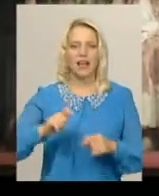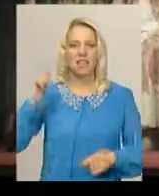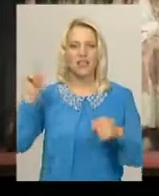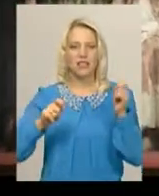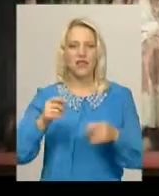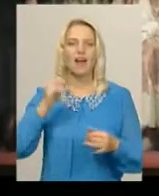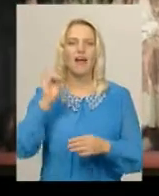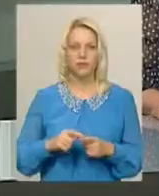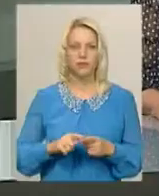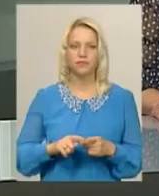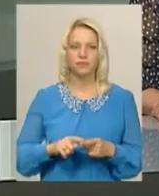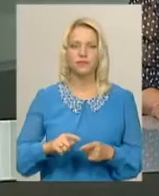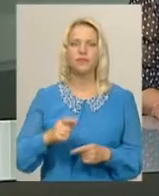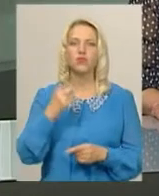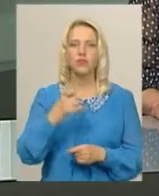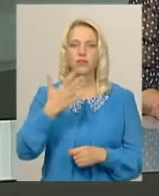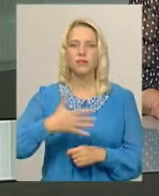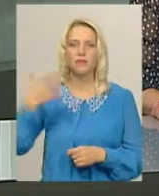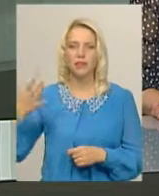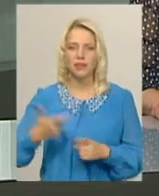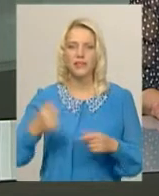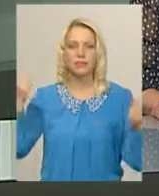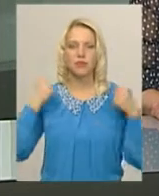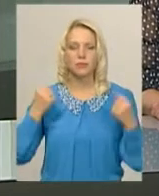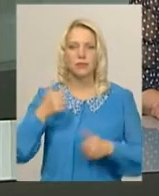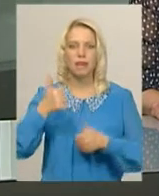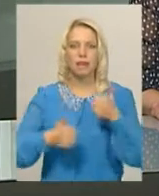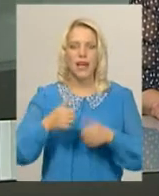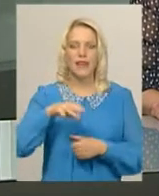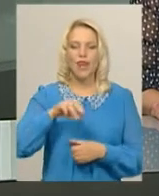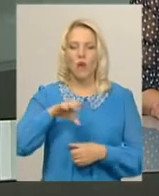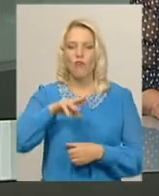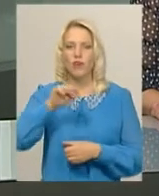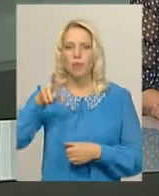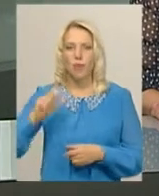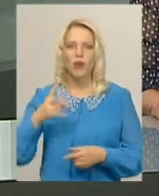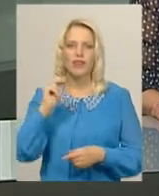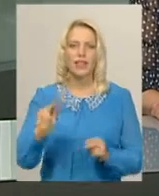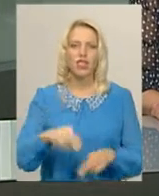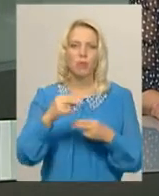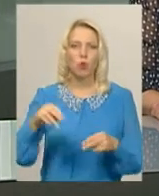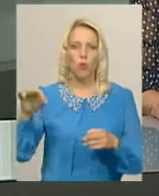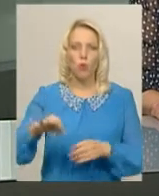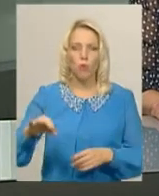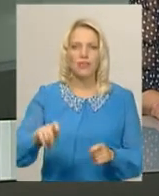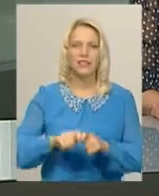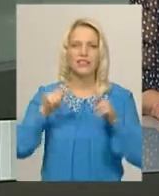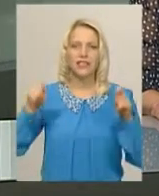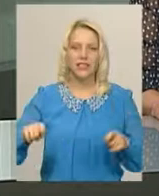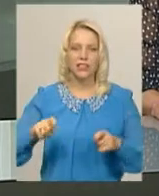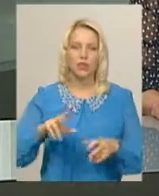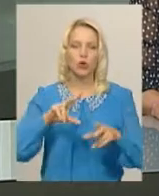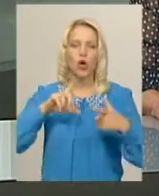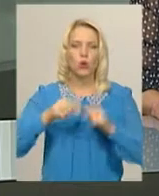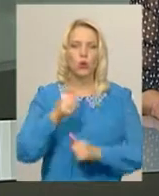5 жовтня. 155 спортсменів змагалися в Теофіполі на відкритому чемпіонаті області та відкритому обласному турнірі з